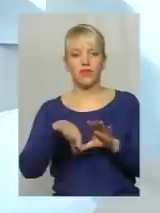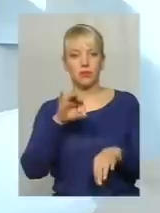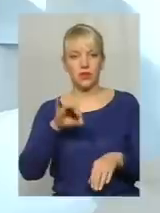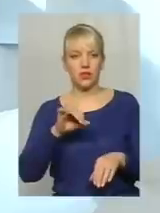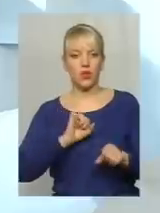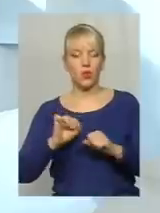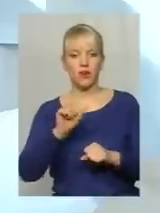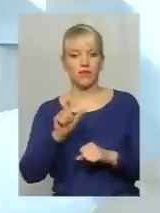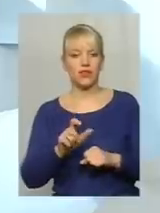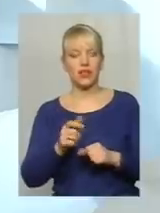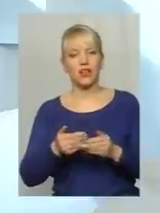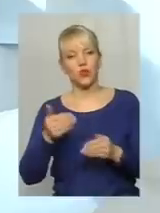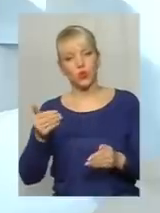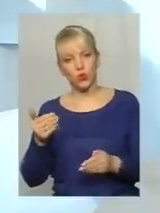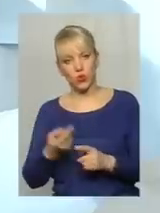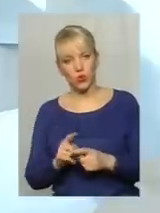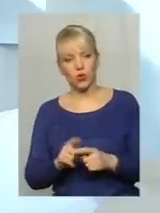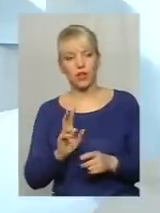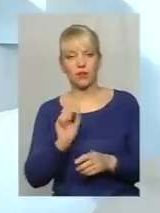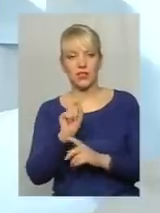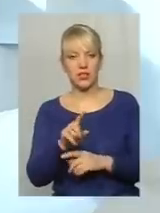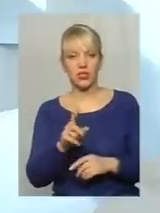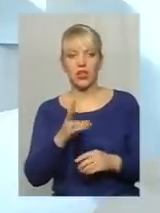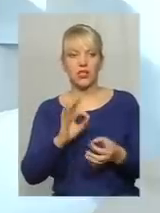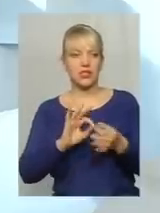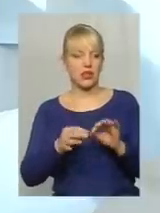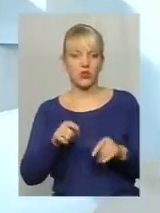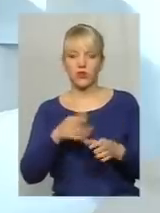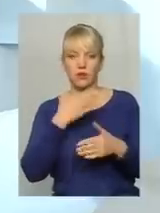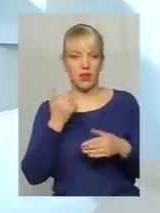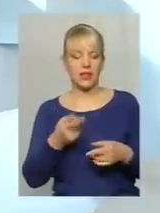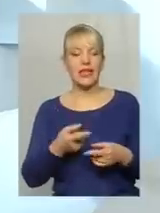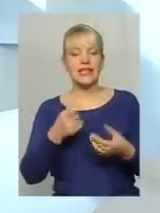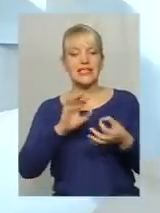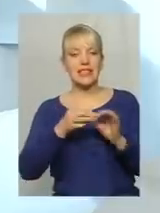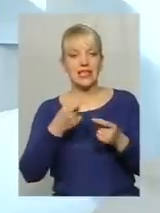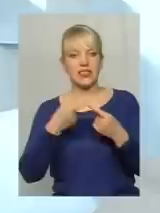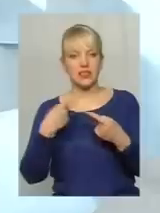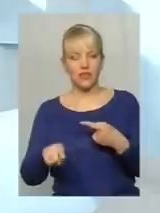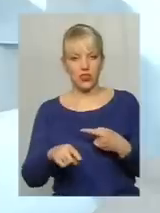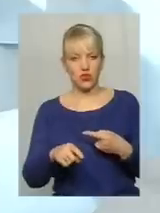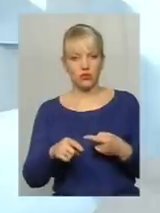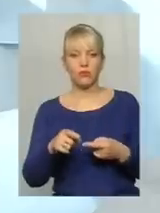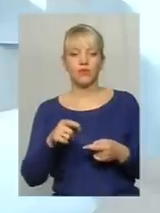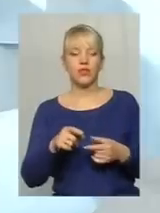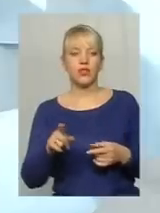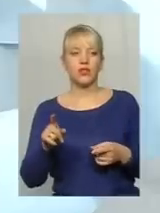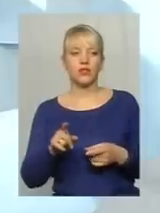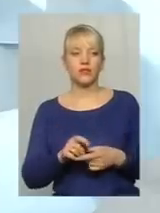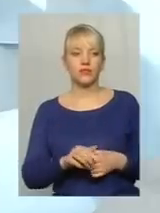призначили. Але і складності тут немає ніякої. Насправді, складність трішечки в іншому для того, щоб мешканці